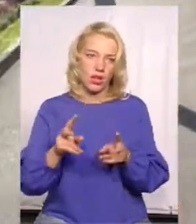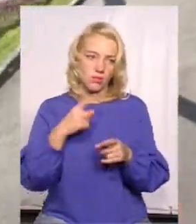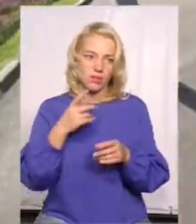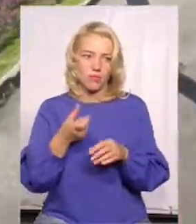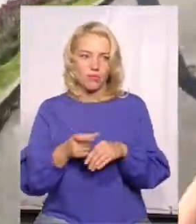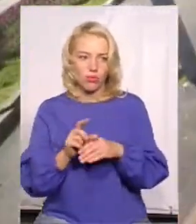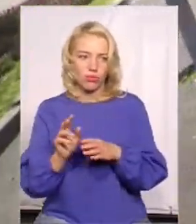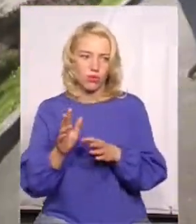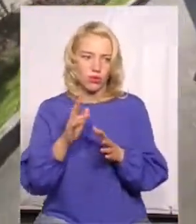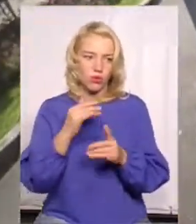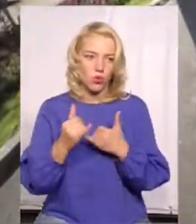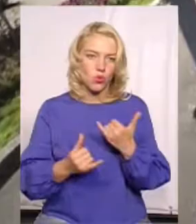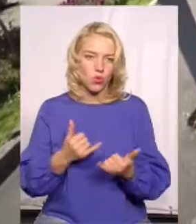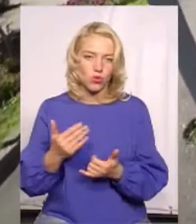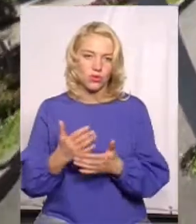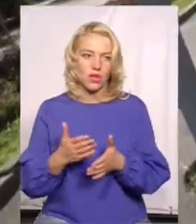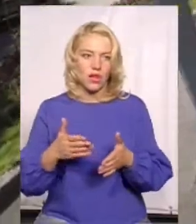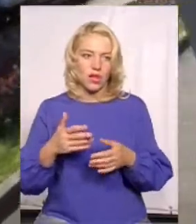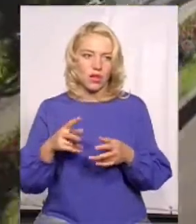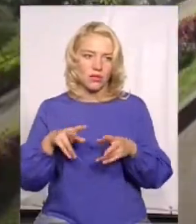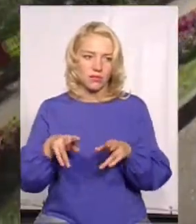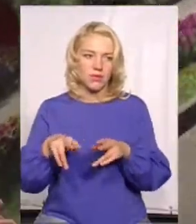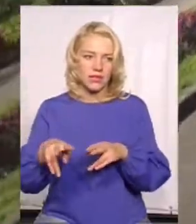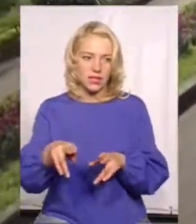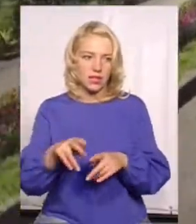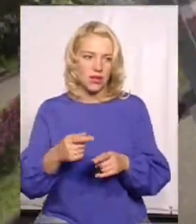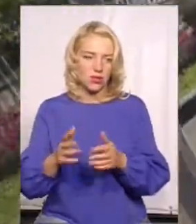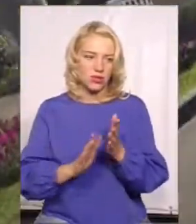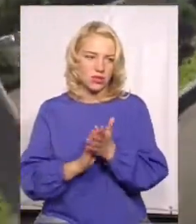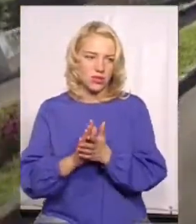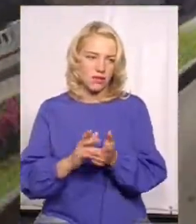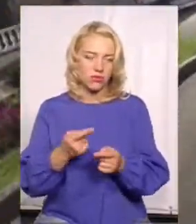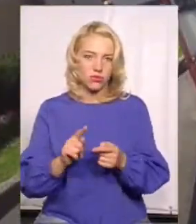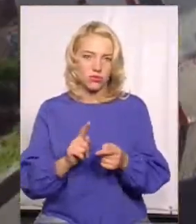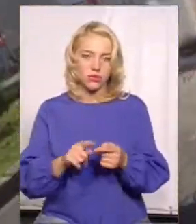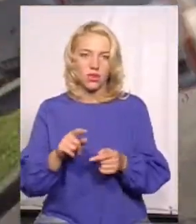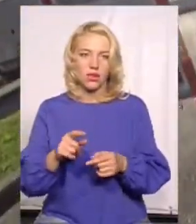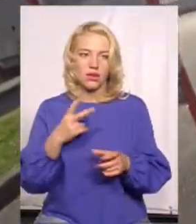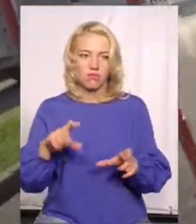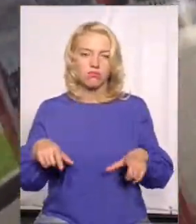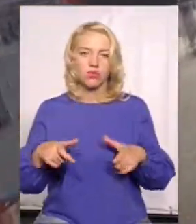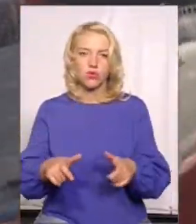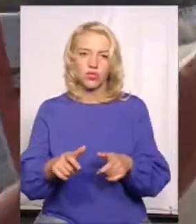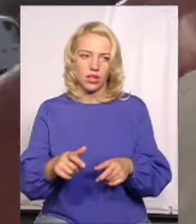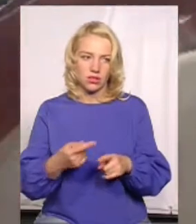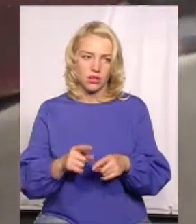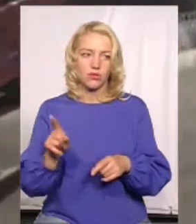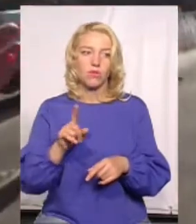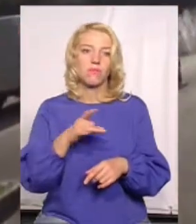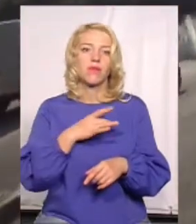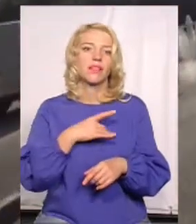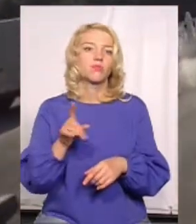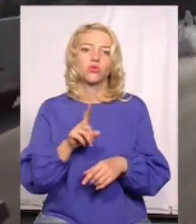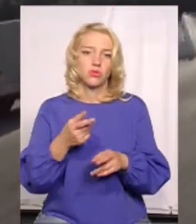доглянуто. Є навіть газони, які стрижуть. Бруківка, де? Газони, бруківка, де бруків? Ні, ну